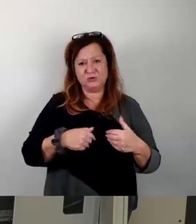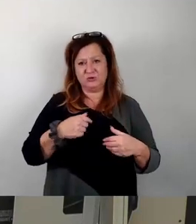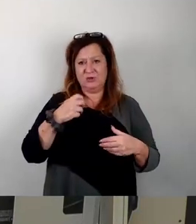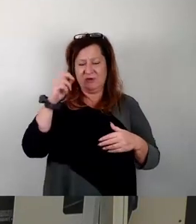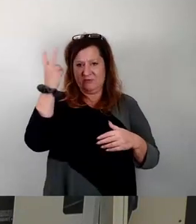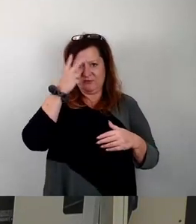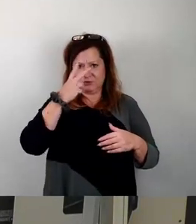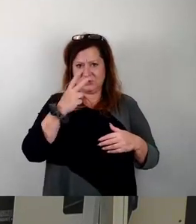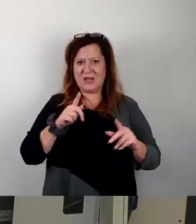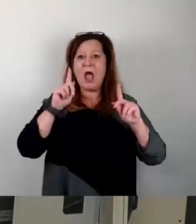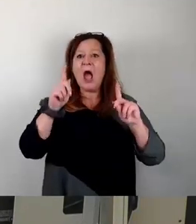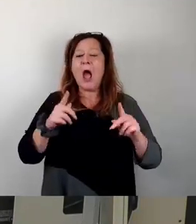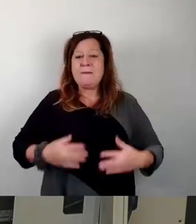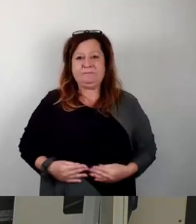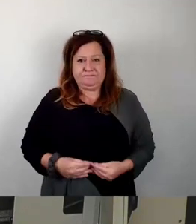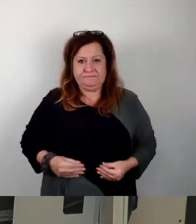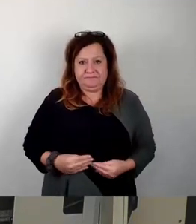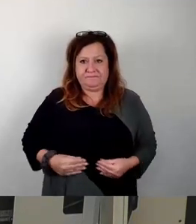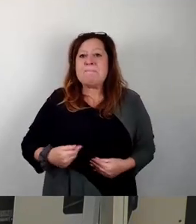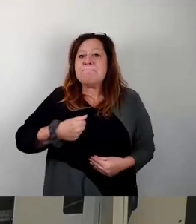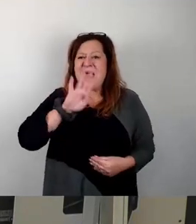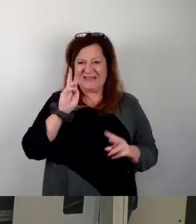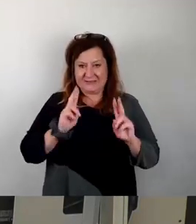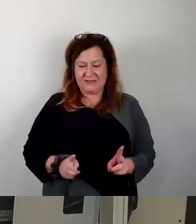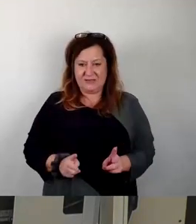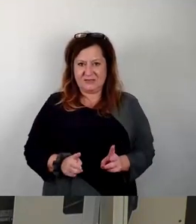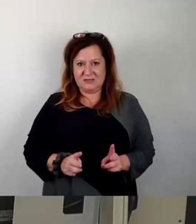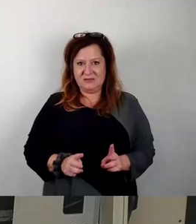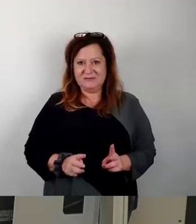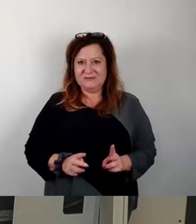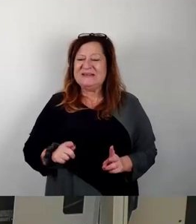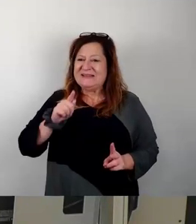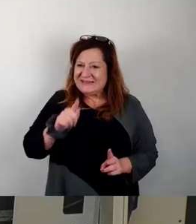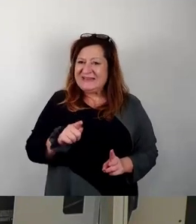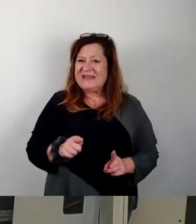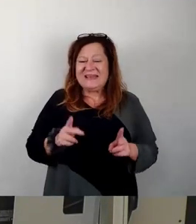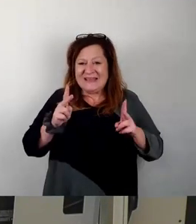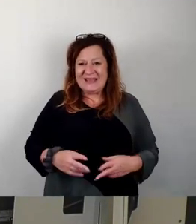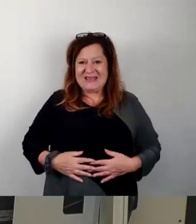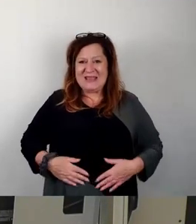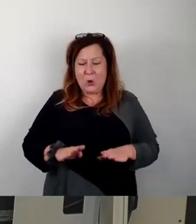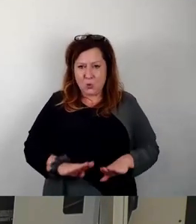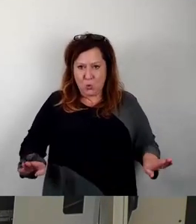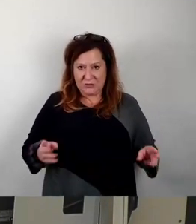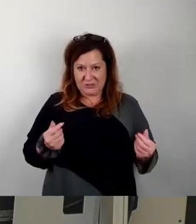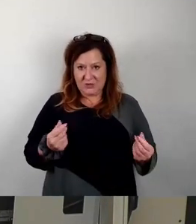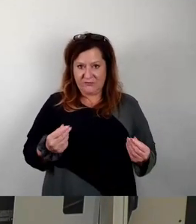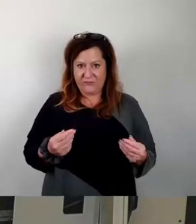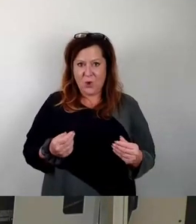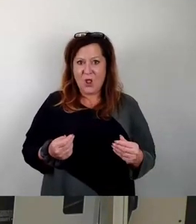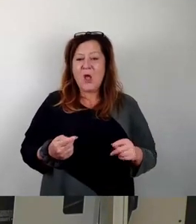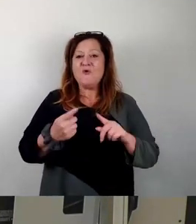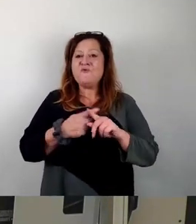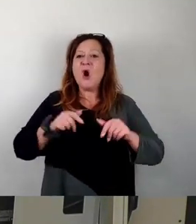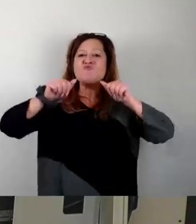fühlt das meiste richtig. Dass nun dieses richtige Grundgefühl heute von den Schreihelsen der